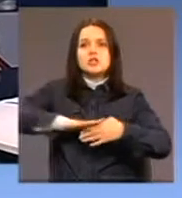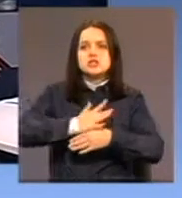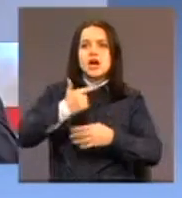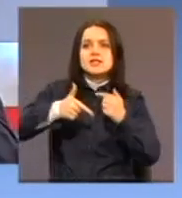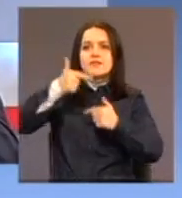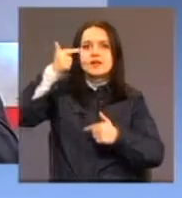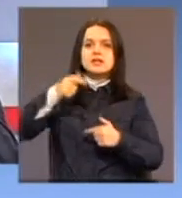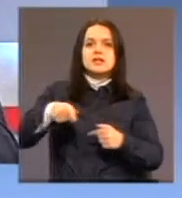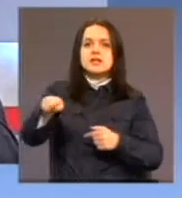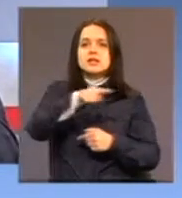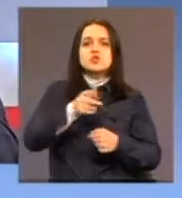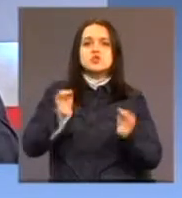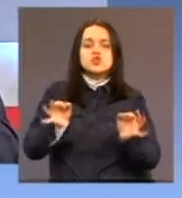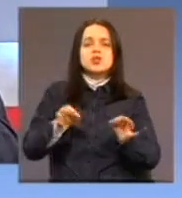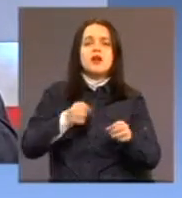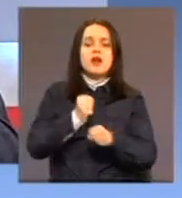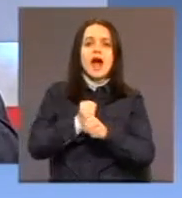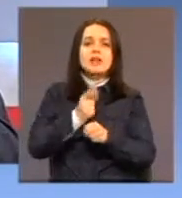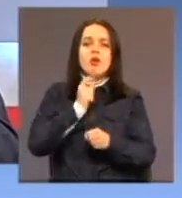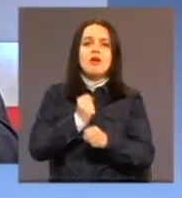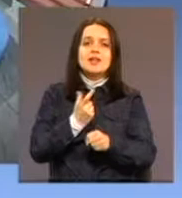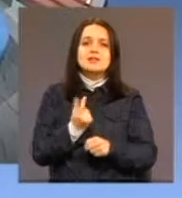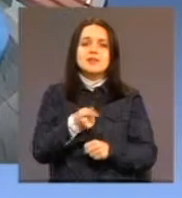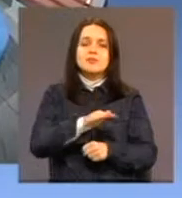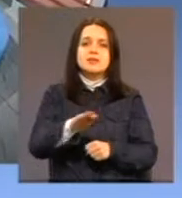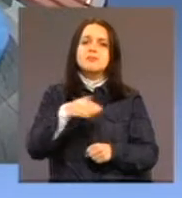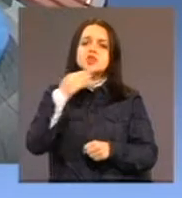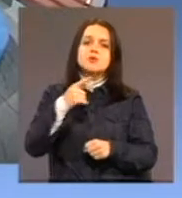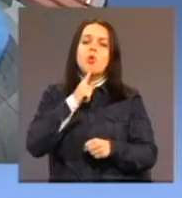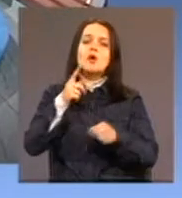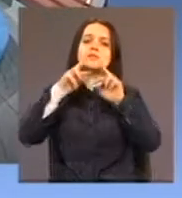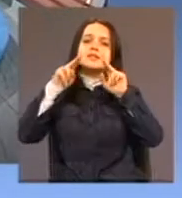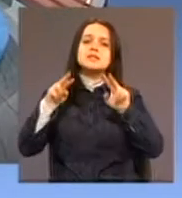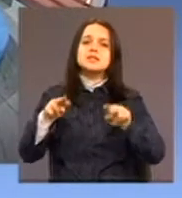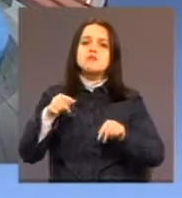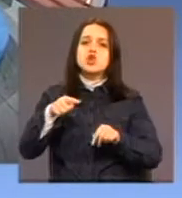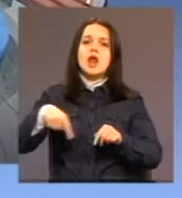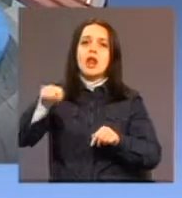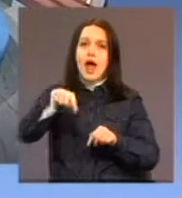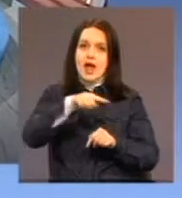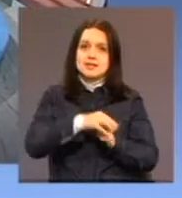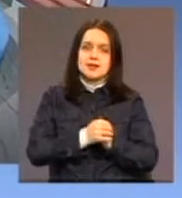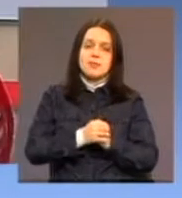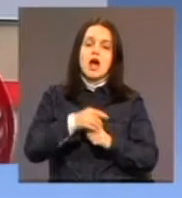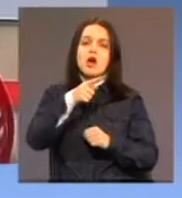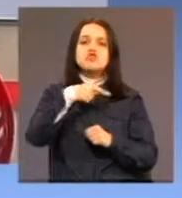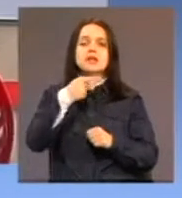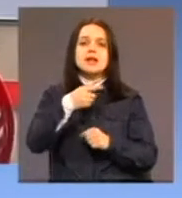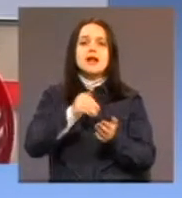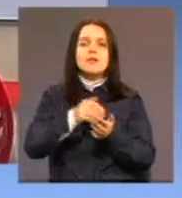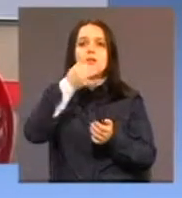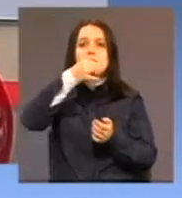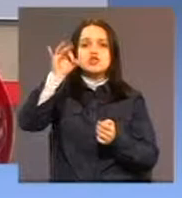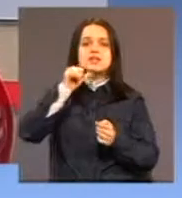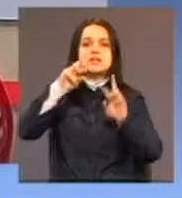koji radi sa tom djecom bez obzira u komu sistemu se nalazi. Ali evo kao što ste rekli, dakle trebali bismo unaprijediti sistem. U nastavku